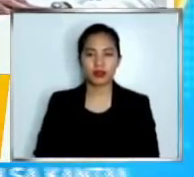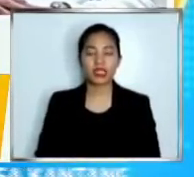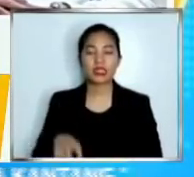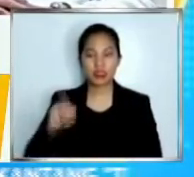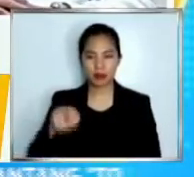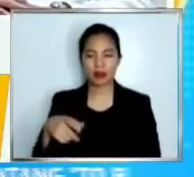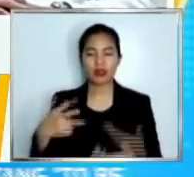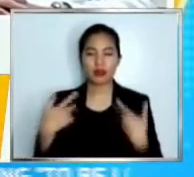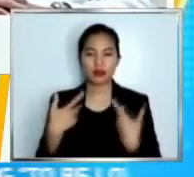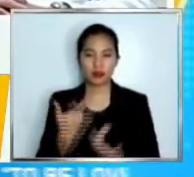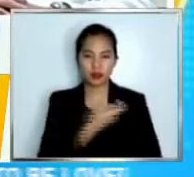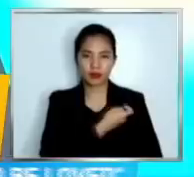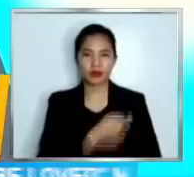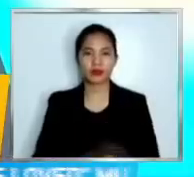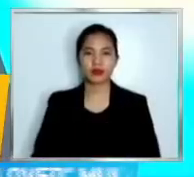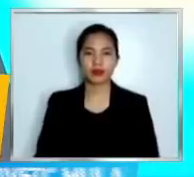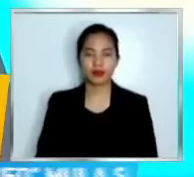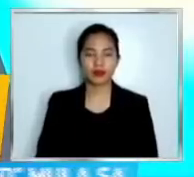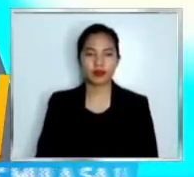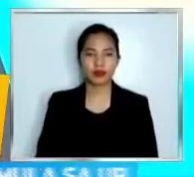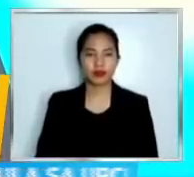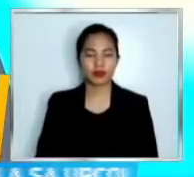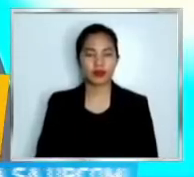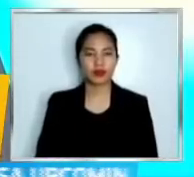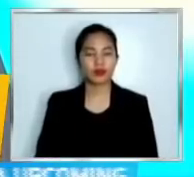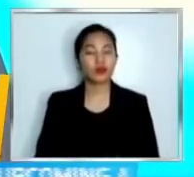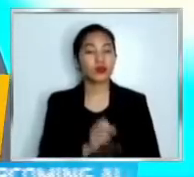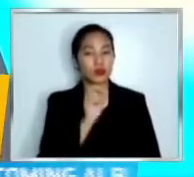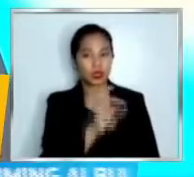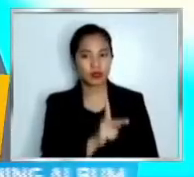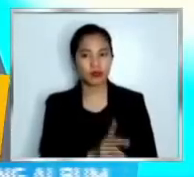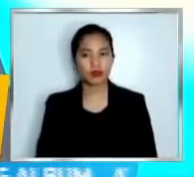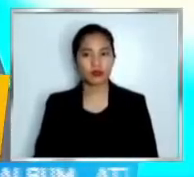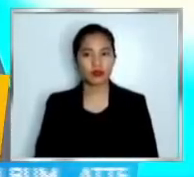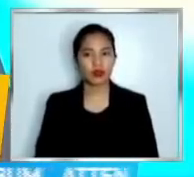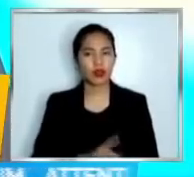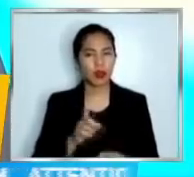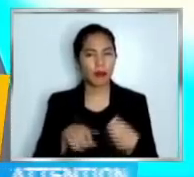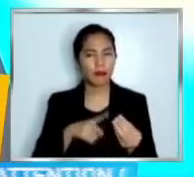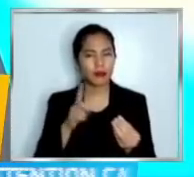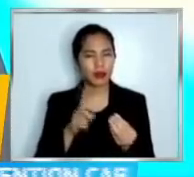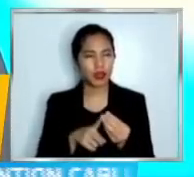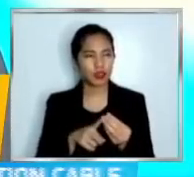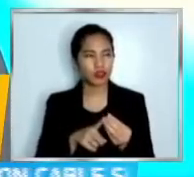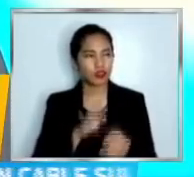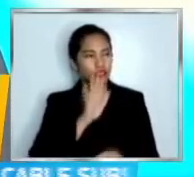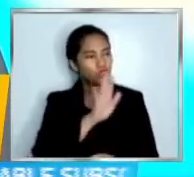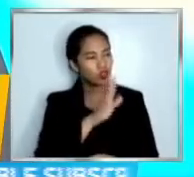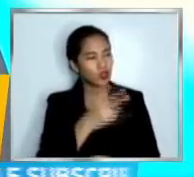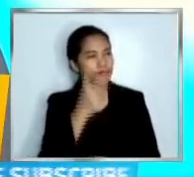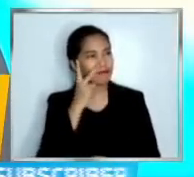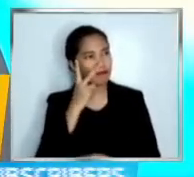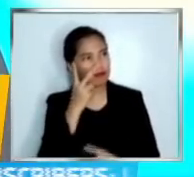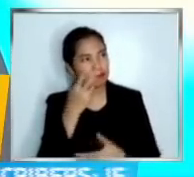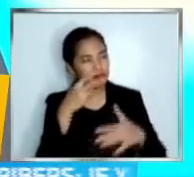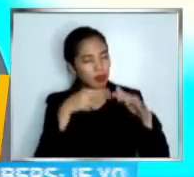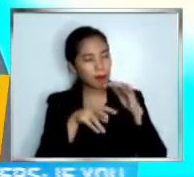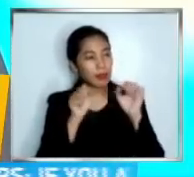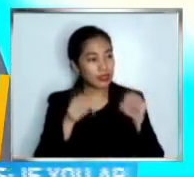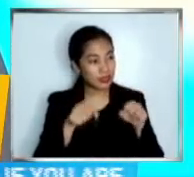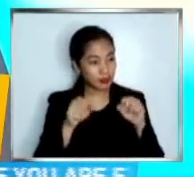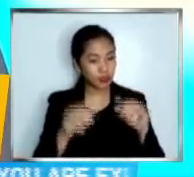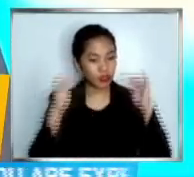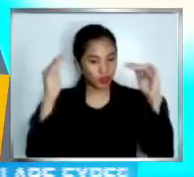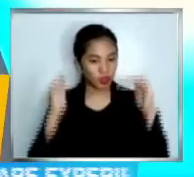ng priorit. Kumusta naman po yung forecast nyo, lalo ngayong magpapasko? Posible na bang mag-alert level 1? Hindi lang po sa